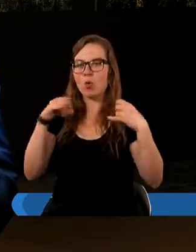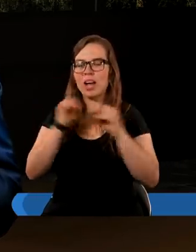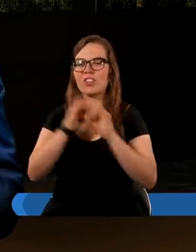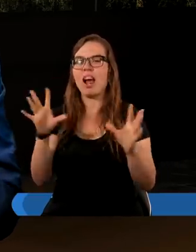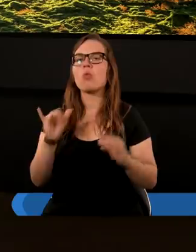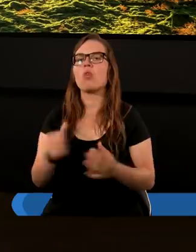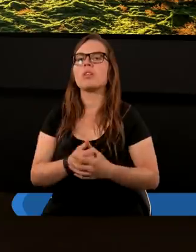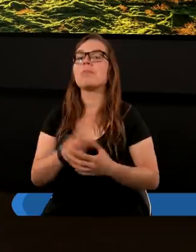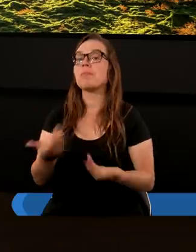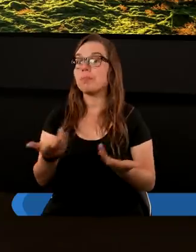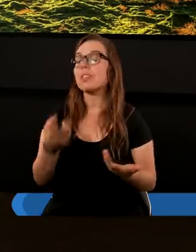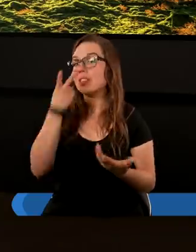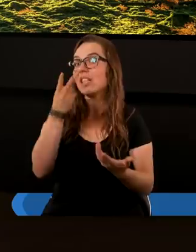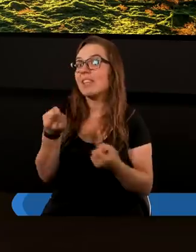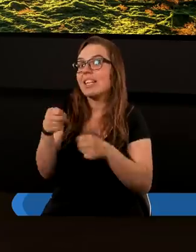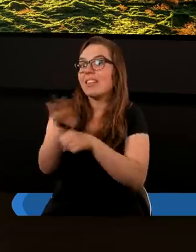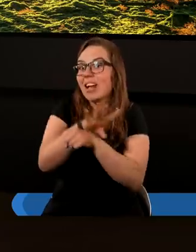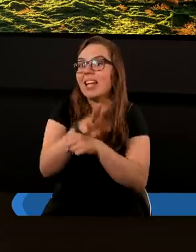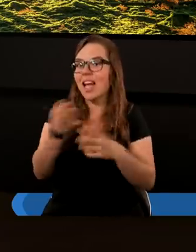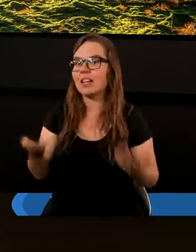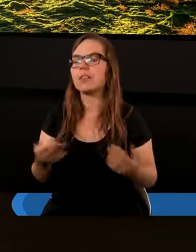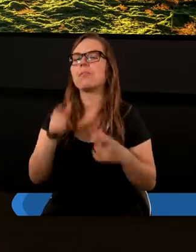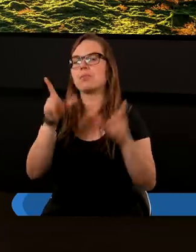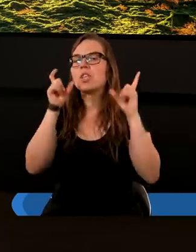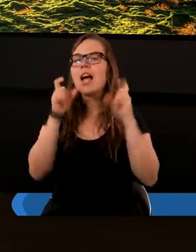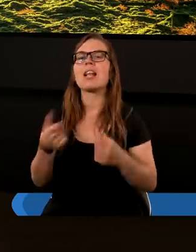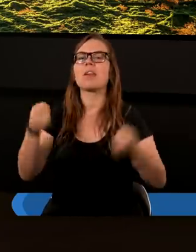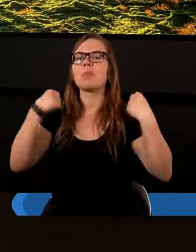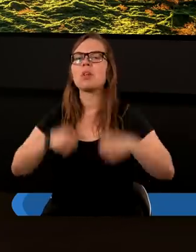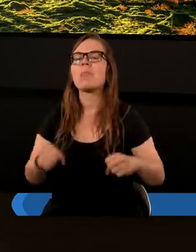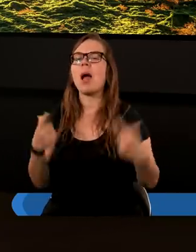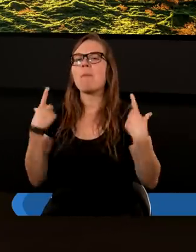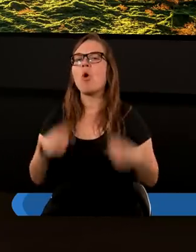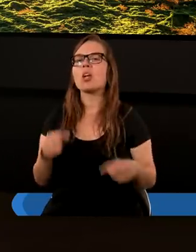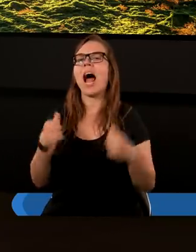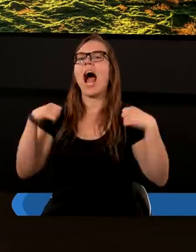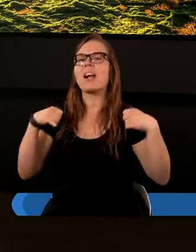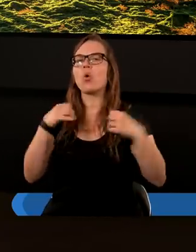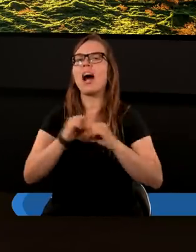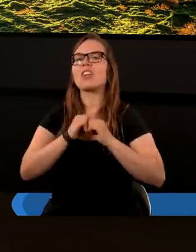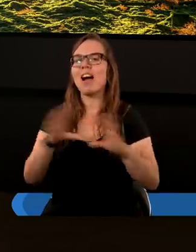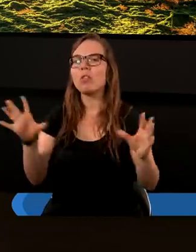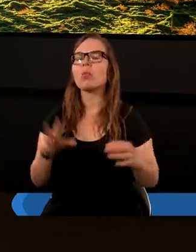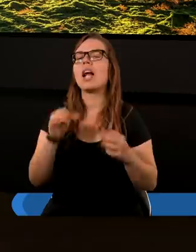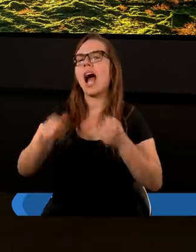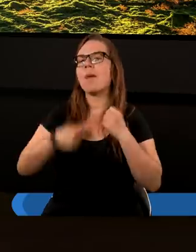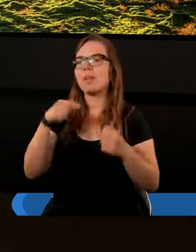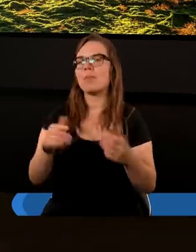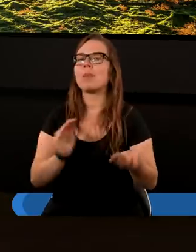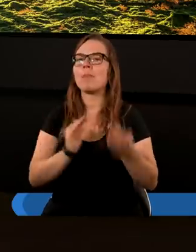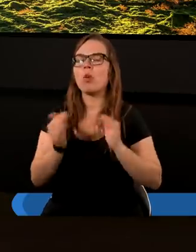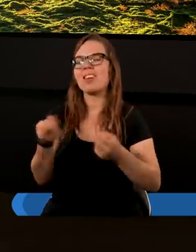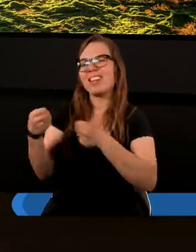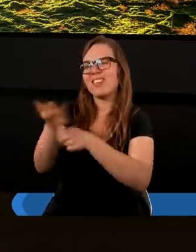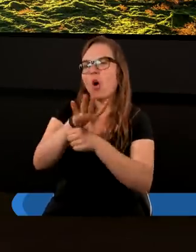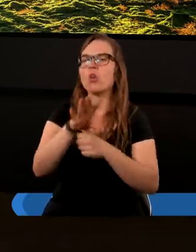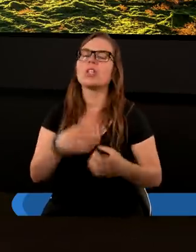Tak. A więc zwiedzenia. Szatan przybiera postać anioła światłości, aby tym sposobem